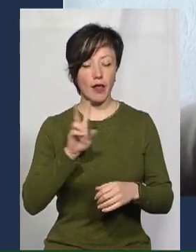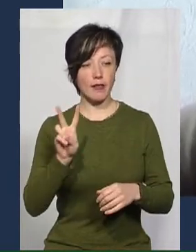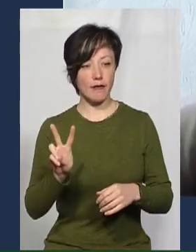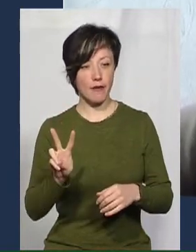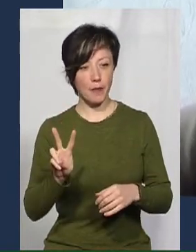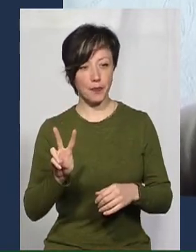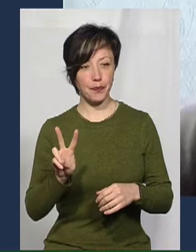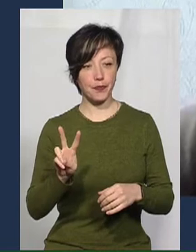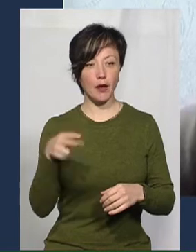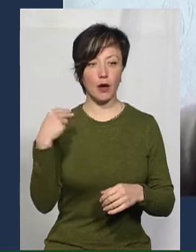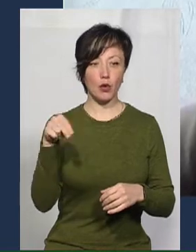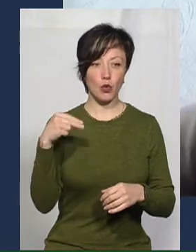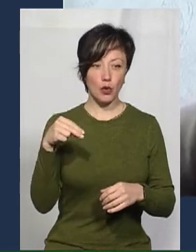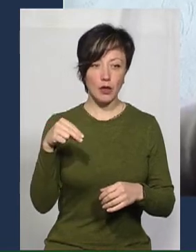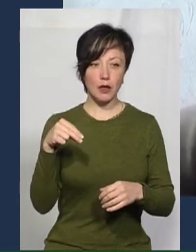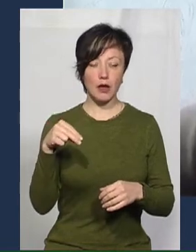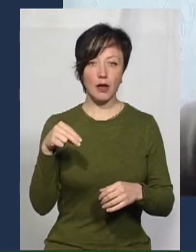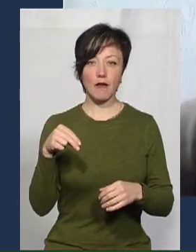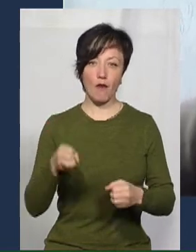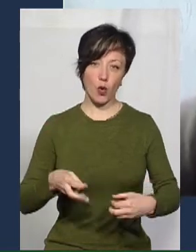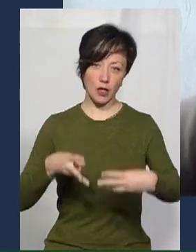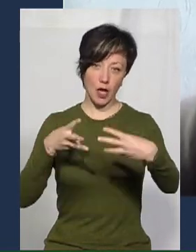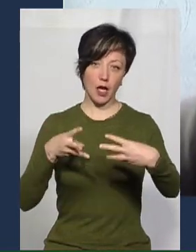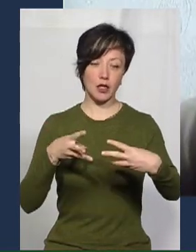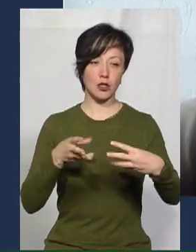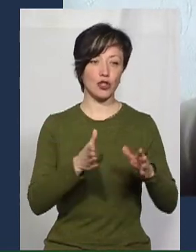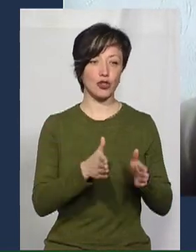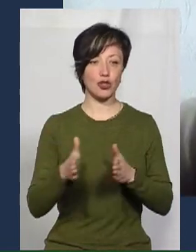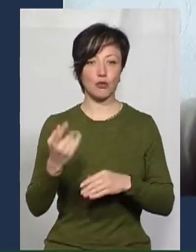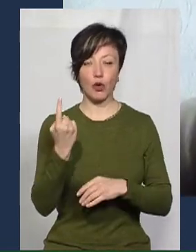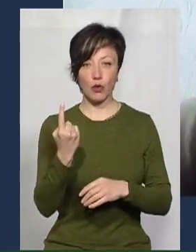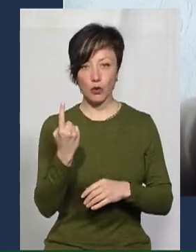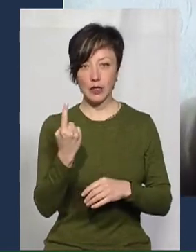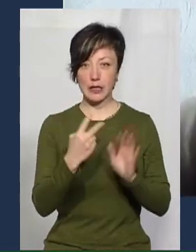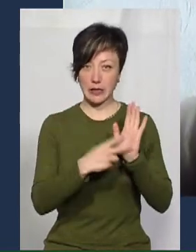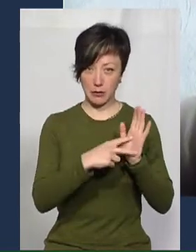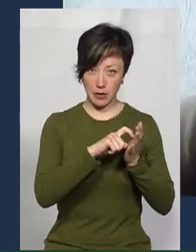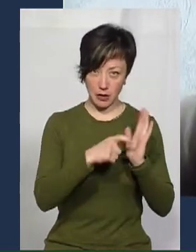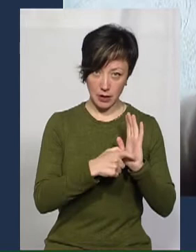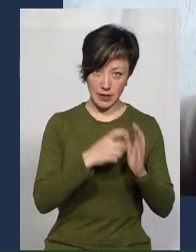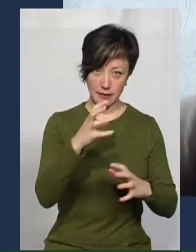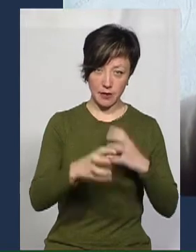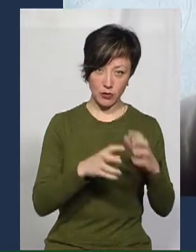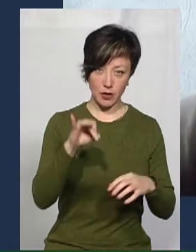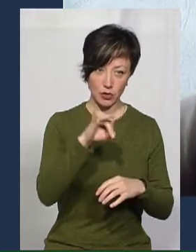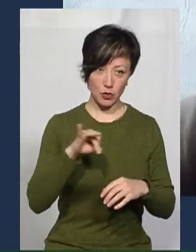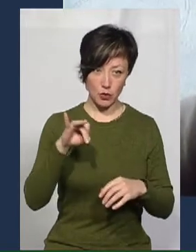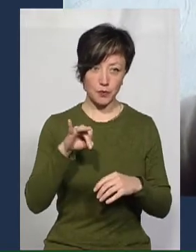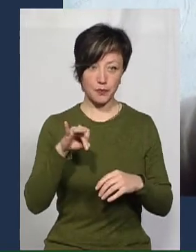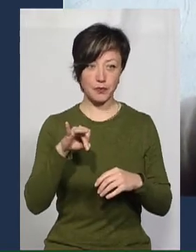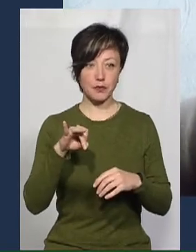уроки в онлайн-режимі. Один із учнями сьомого класу по світовій історії